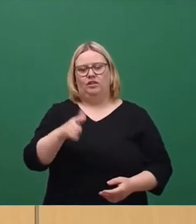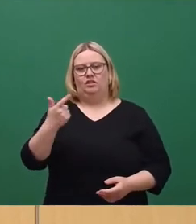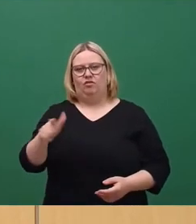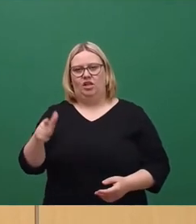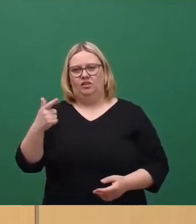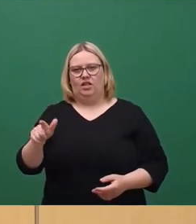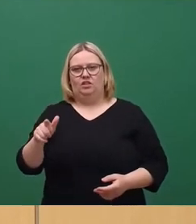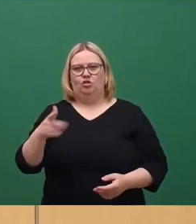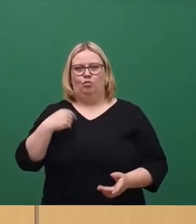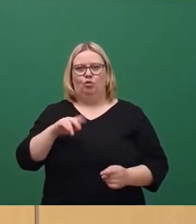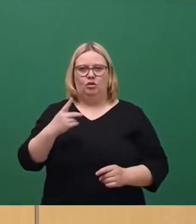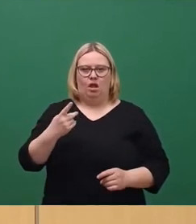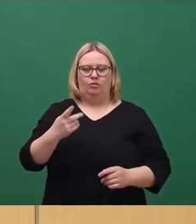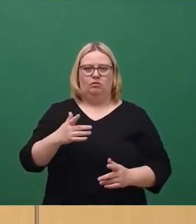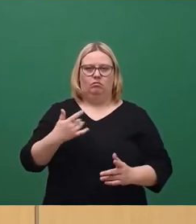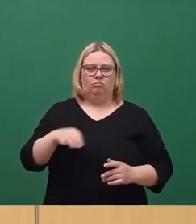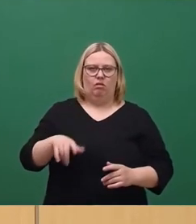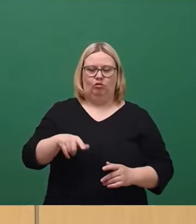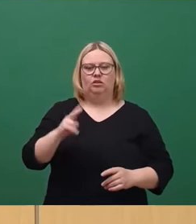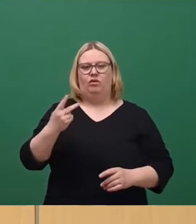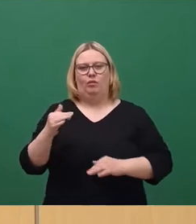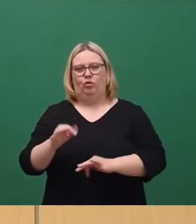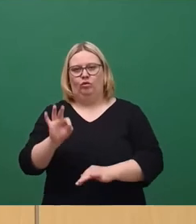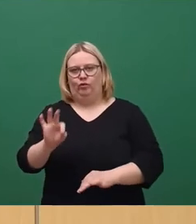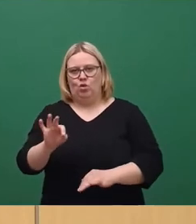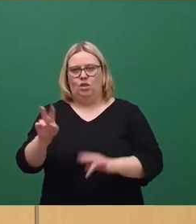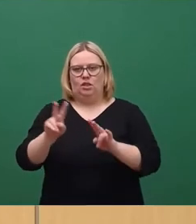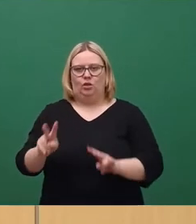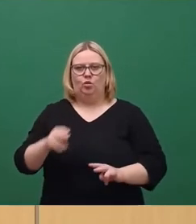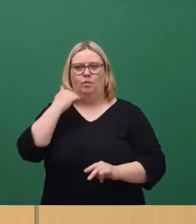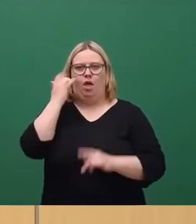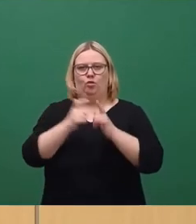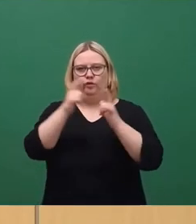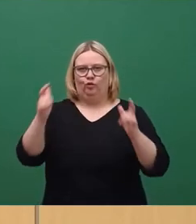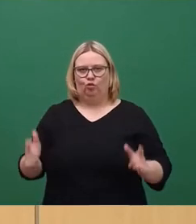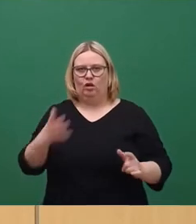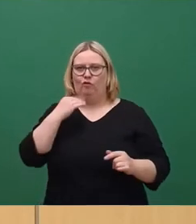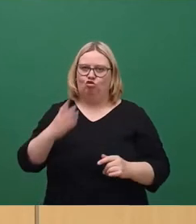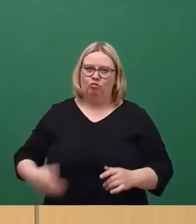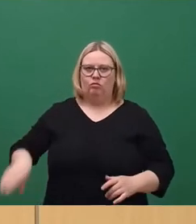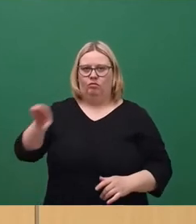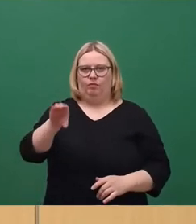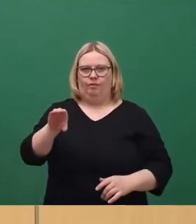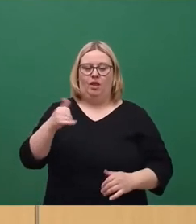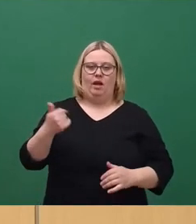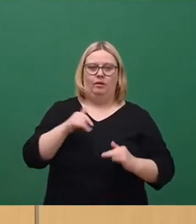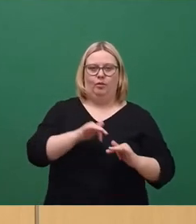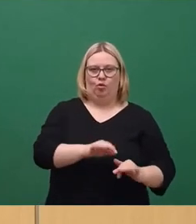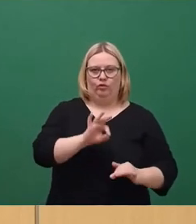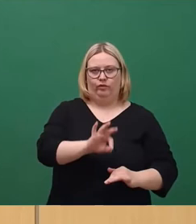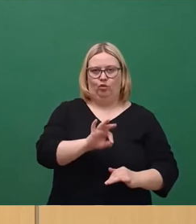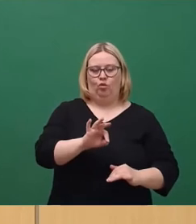nicht getragen werden müssen. 2 Millionen wollen wir für die Sanierung des Blauen Wunders mehr bereitstellen. 1 Million für die